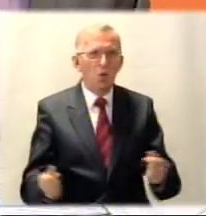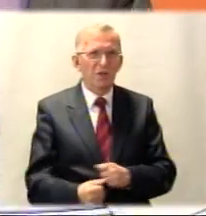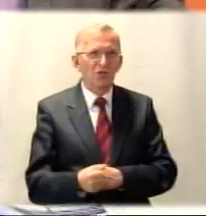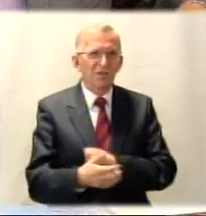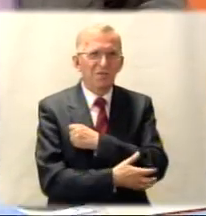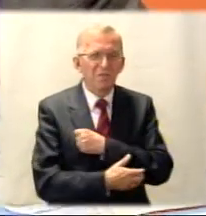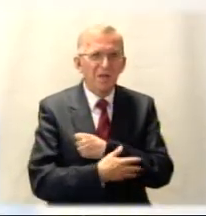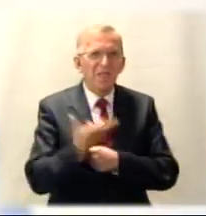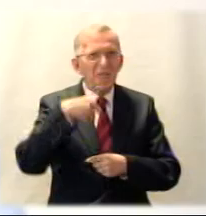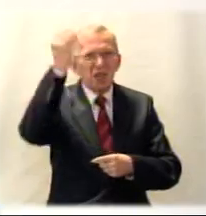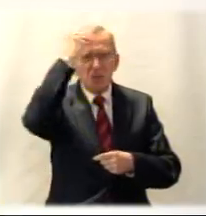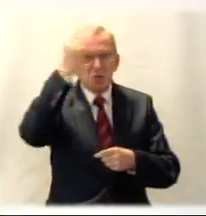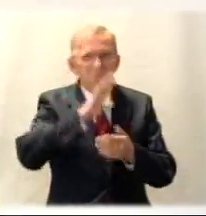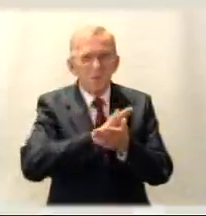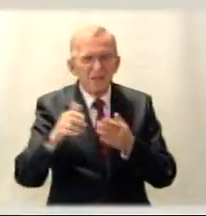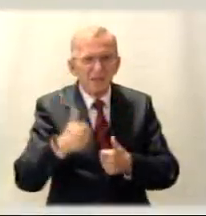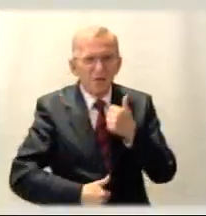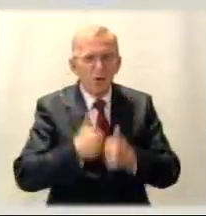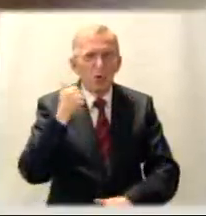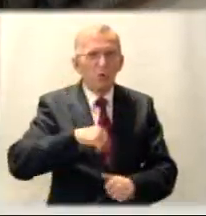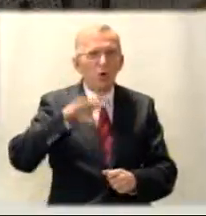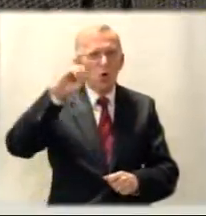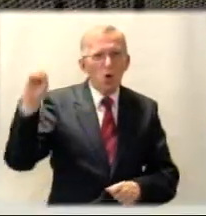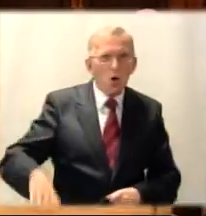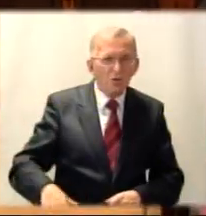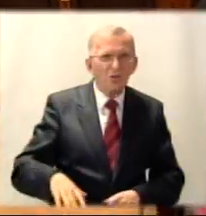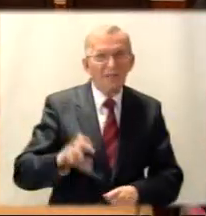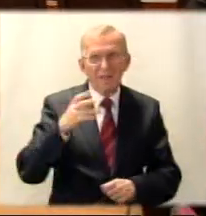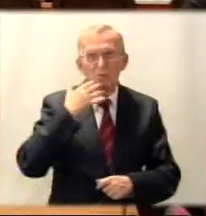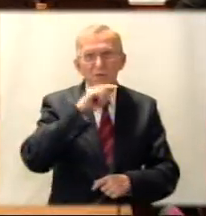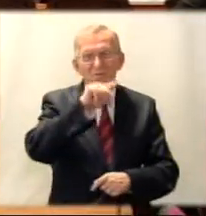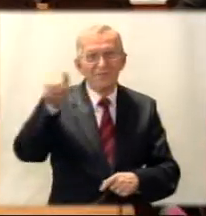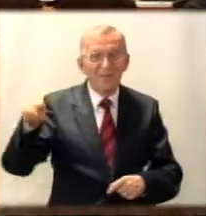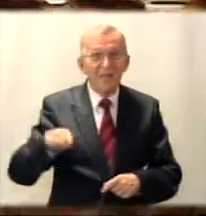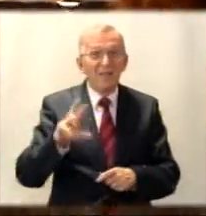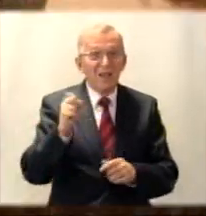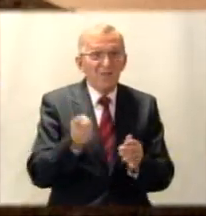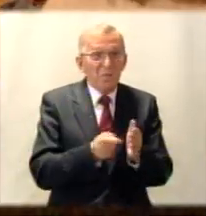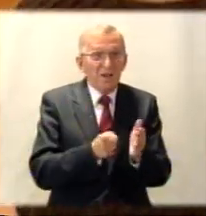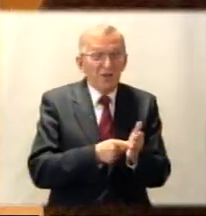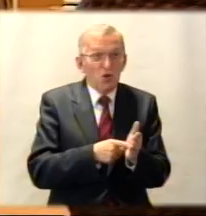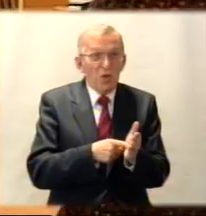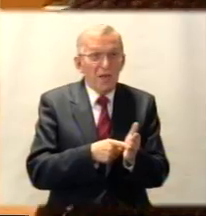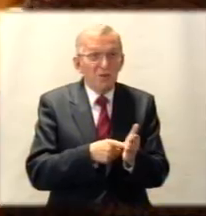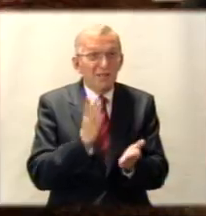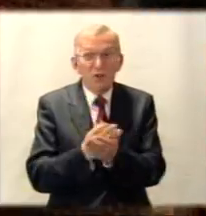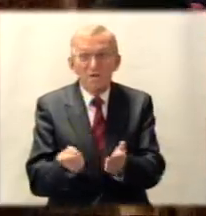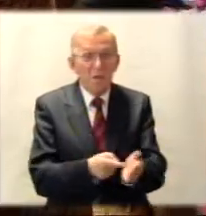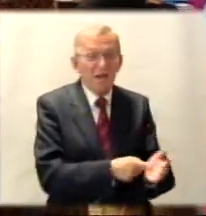niekształcące się, osoby bez zawodu, osoby gorsze, osoby wymagające, żądające.